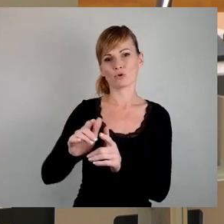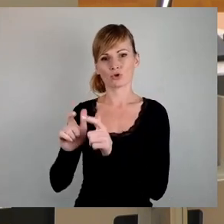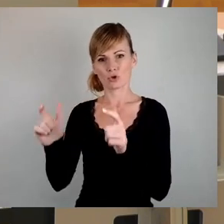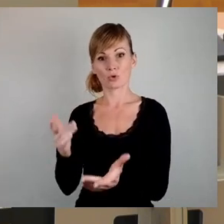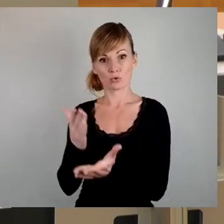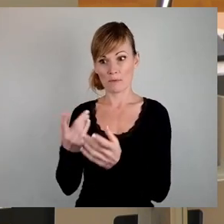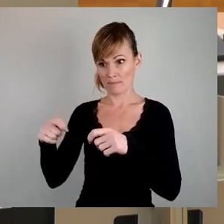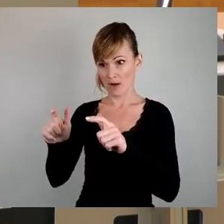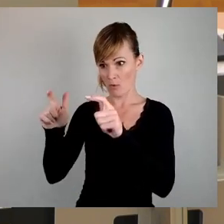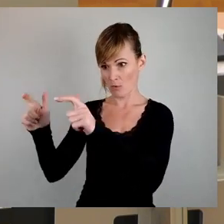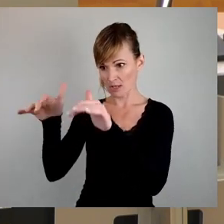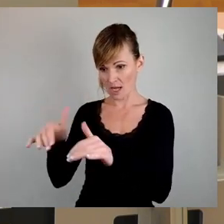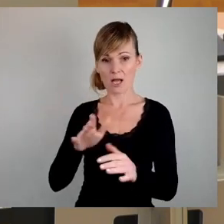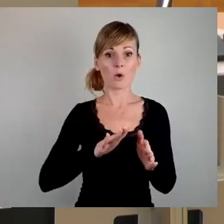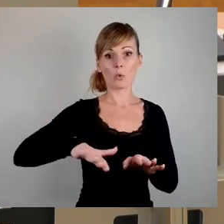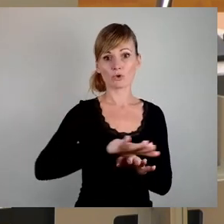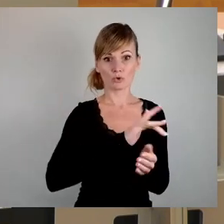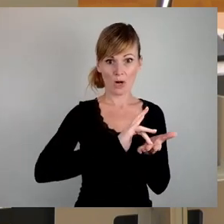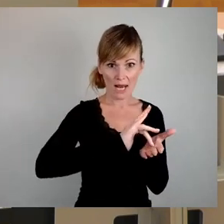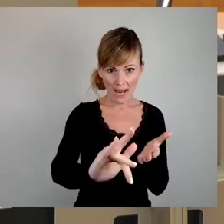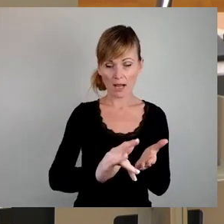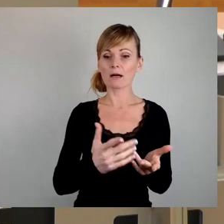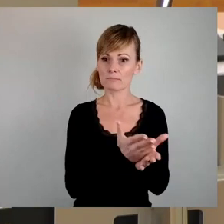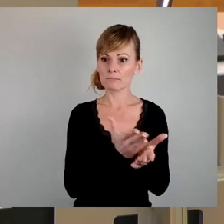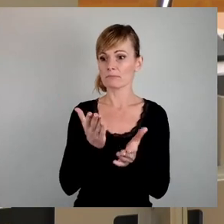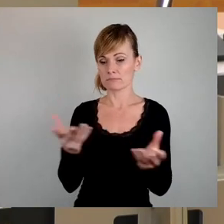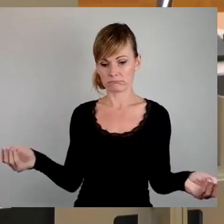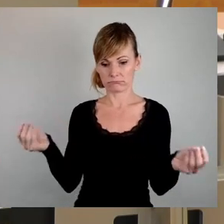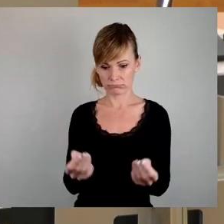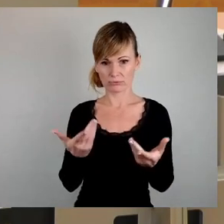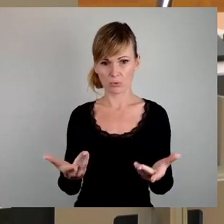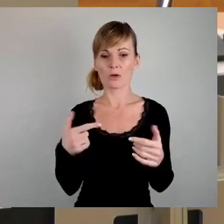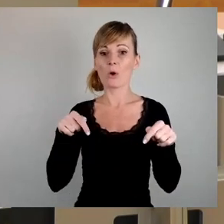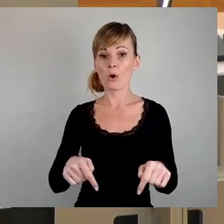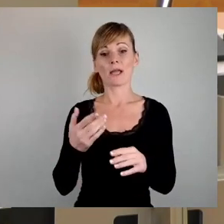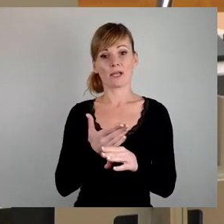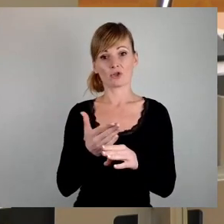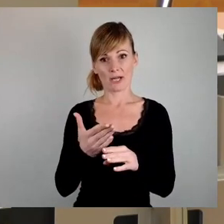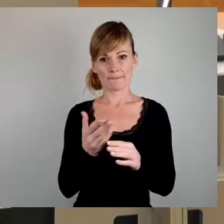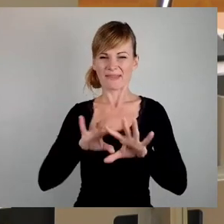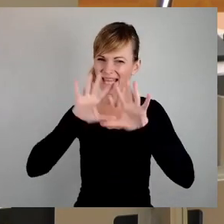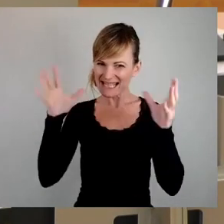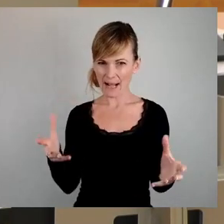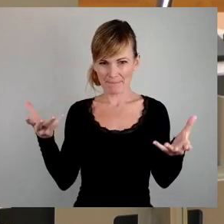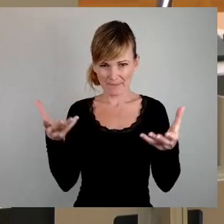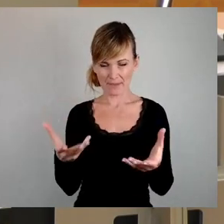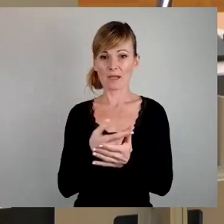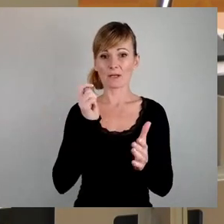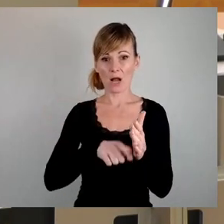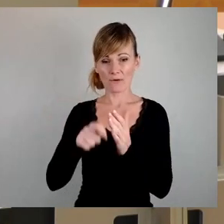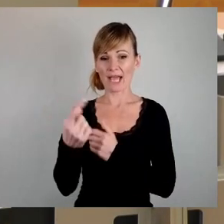Und darüber gilt es nun heute zu entscheiden. Das Gesamtpaket beinhaltet den Erwerb von 1